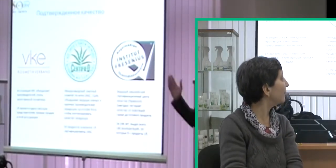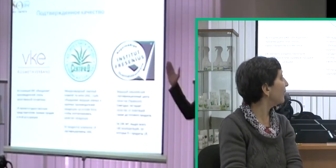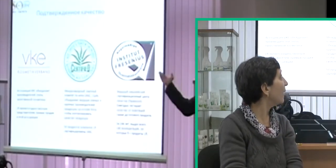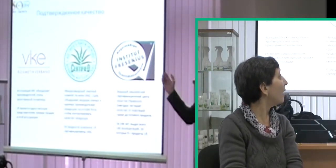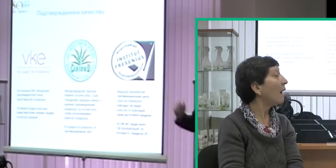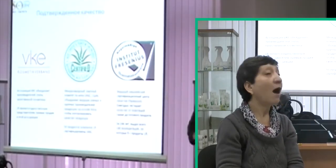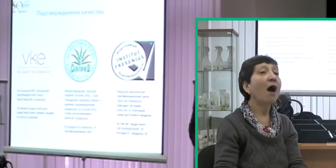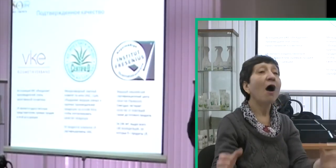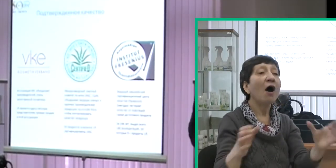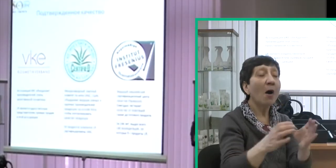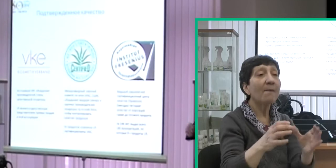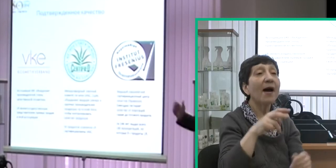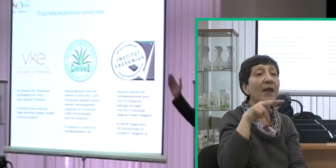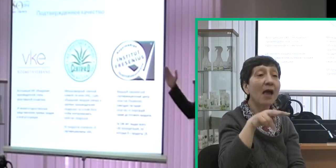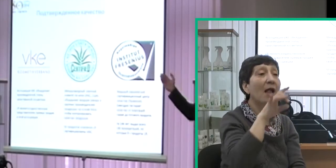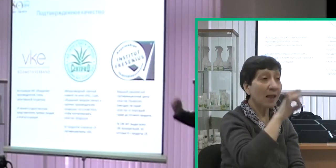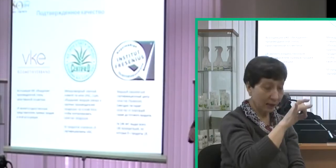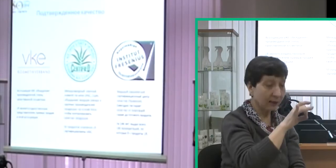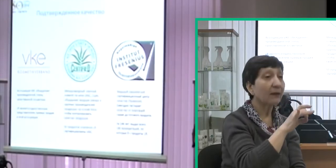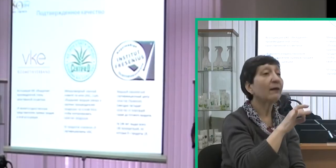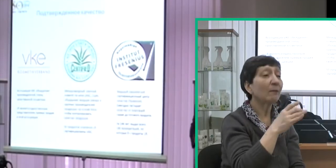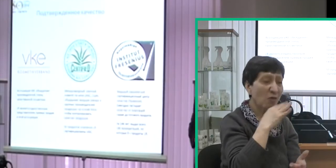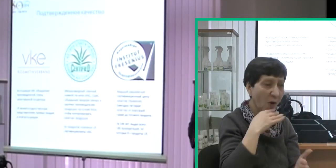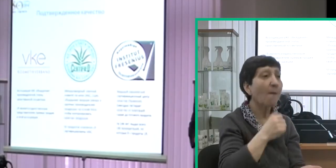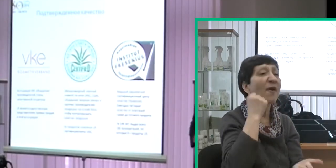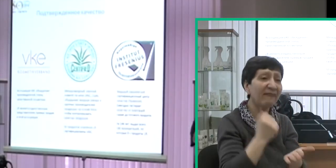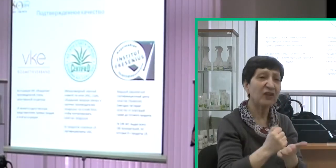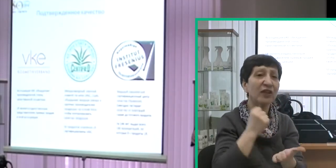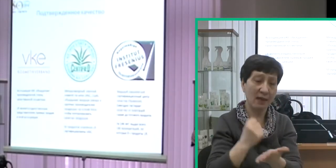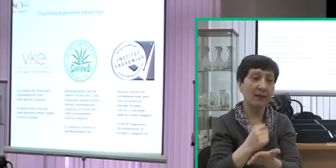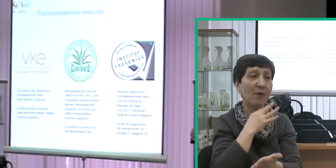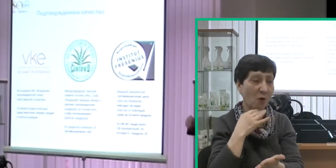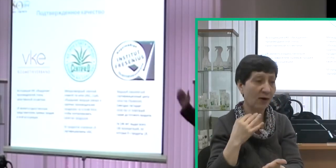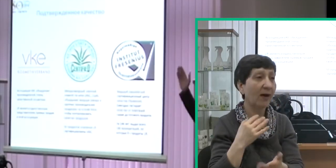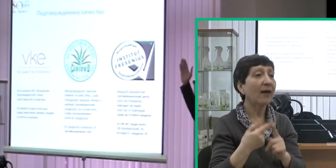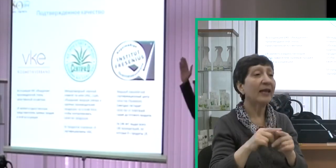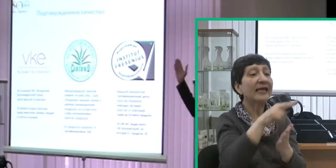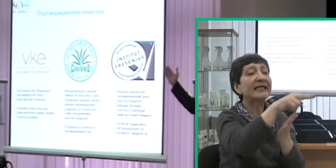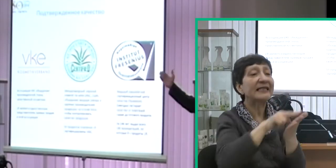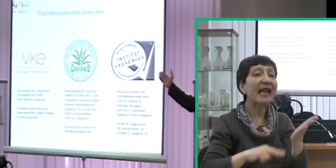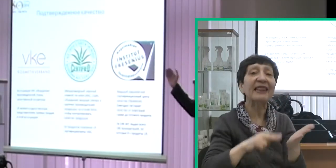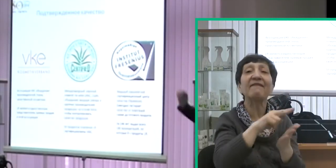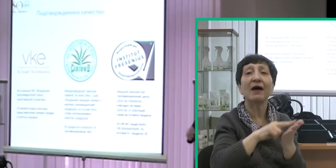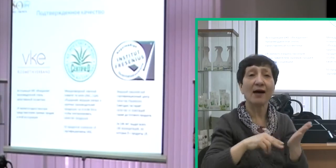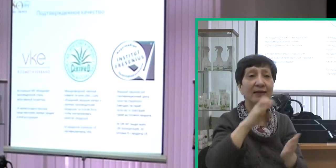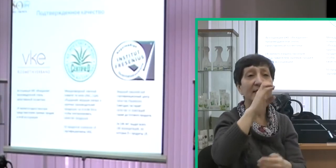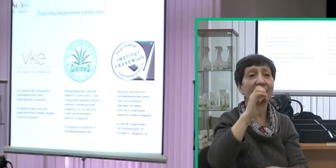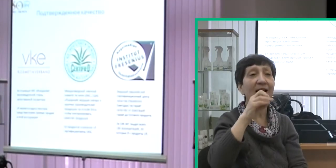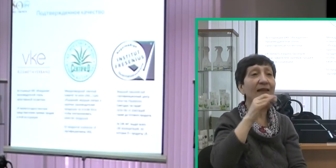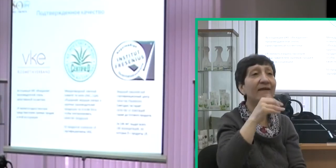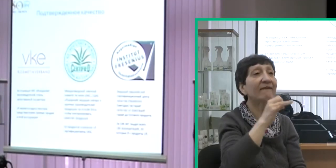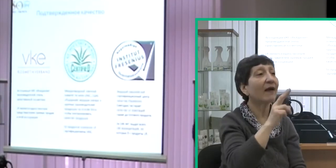Если говорить про компанию Лерор, то таких подтверждений много. Это и сертификаты